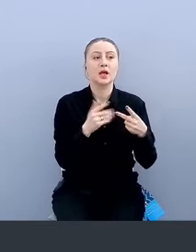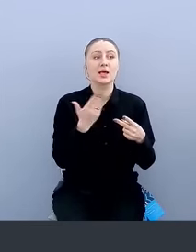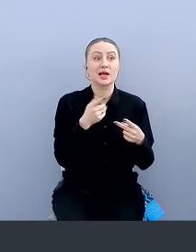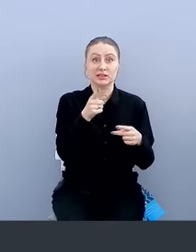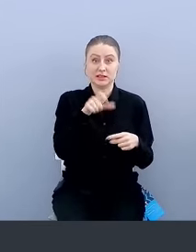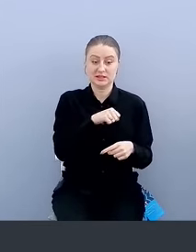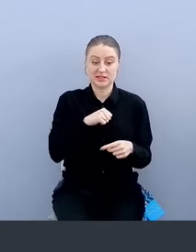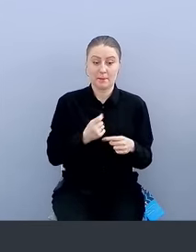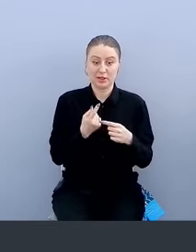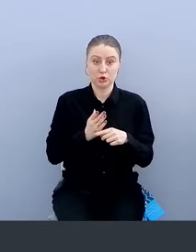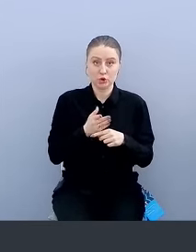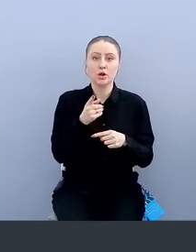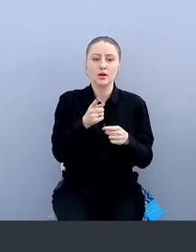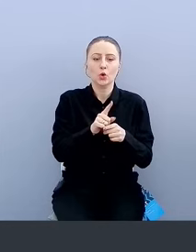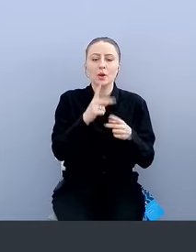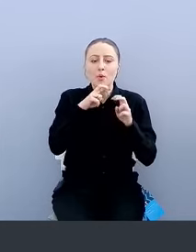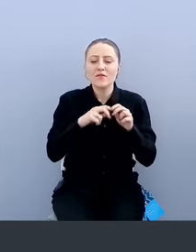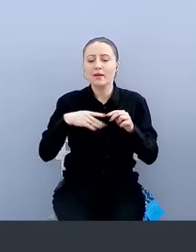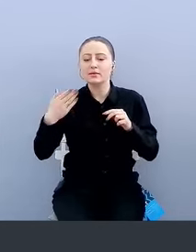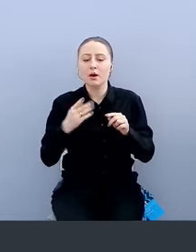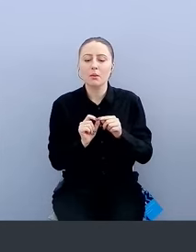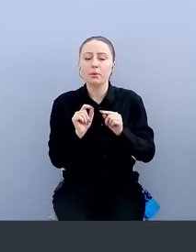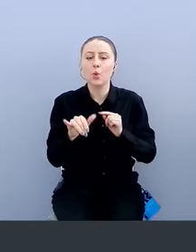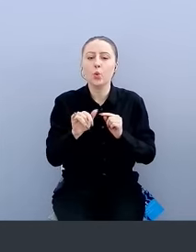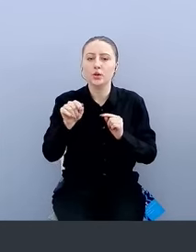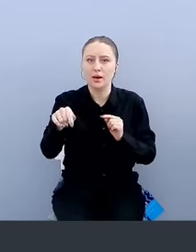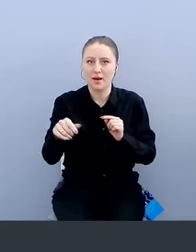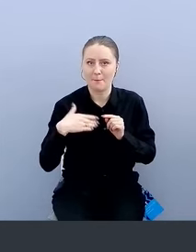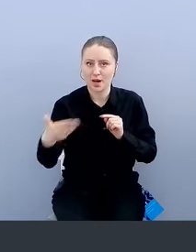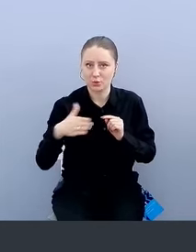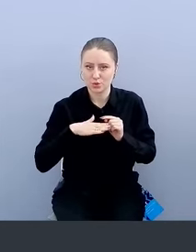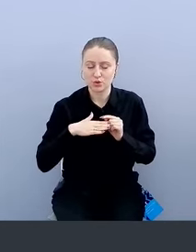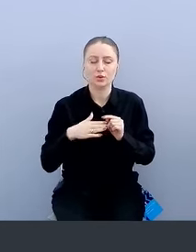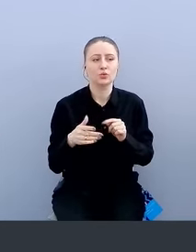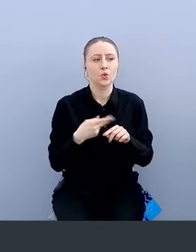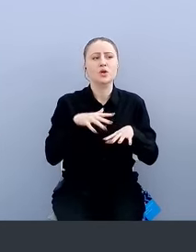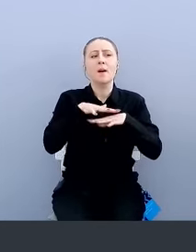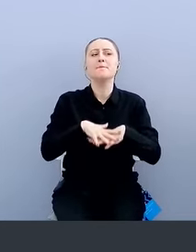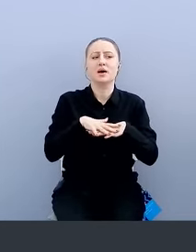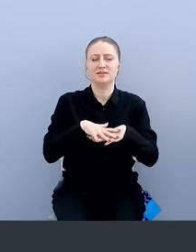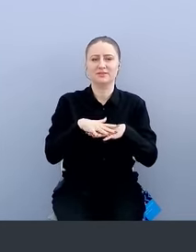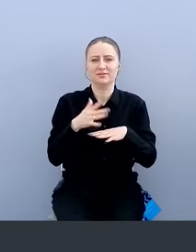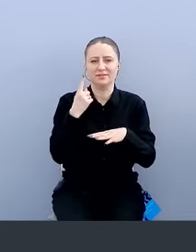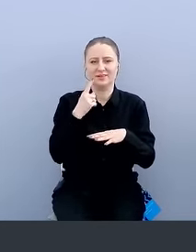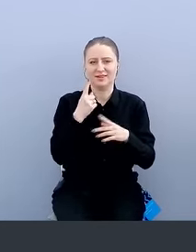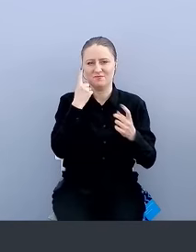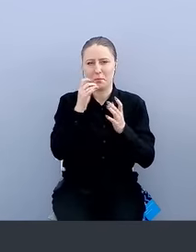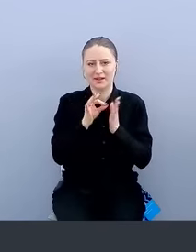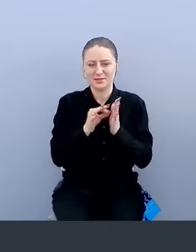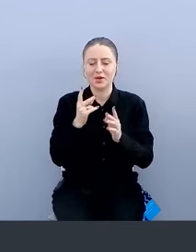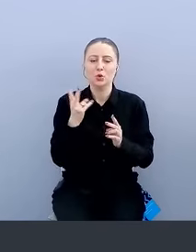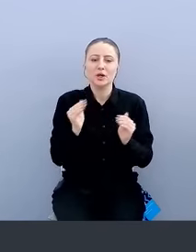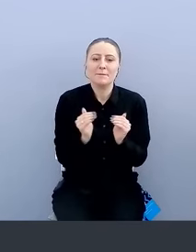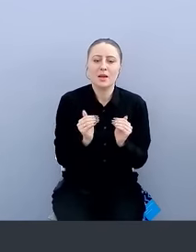ты источник, куда ты идешь, то ты проверяешь обратную сторону. Нужно везде, ну это базовый принцип безопасности, что минимально необходимый доступ